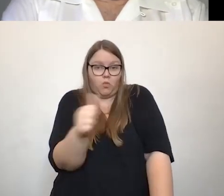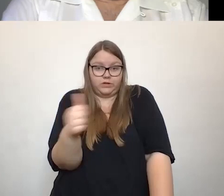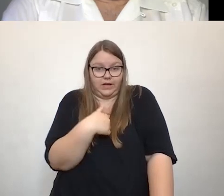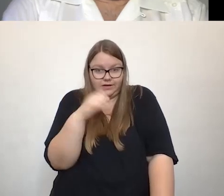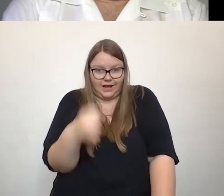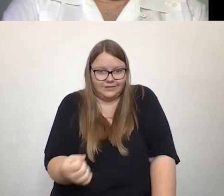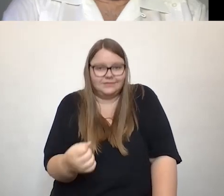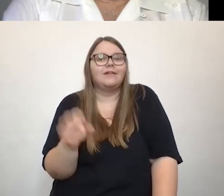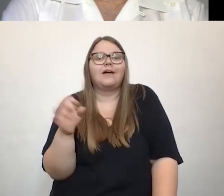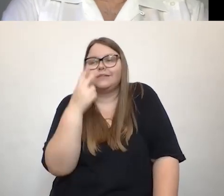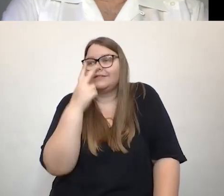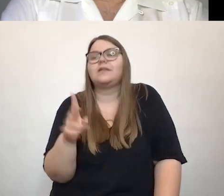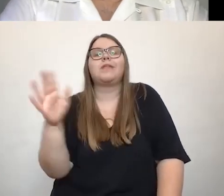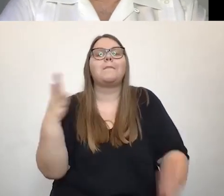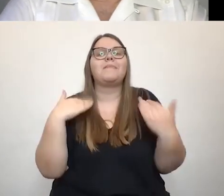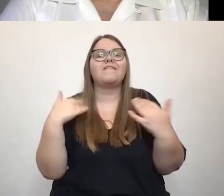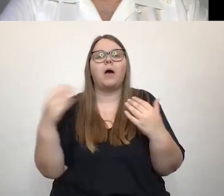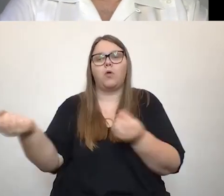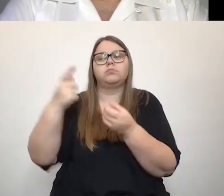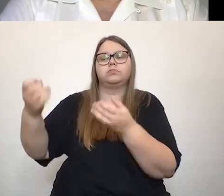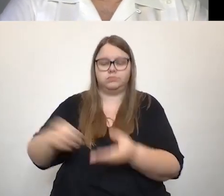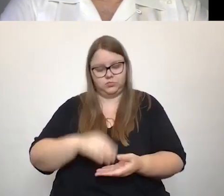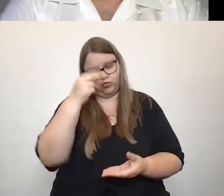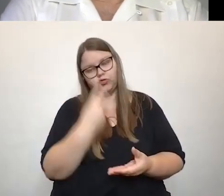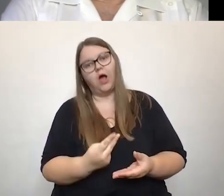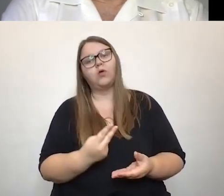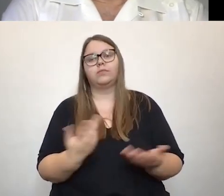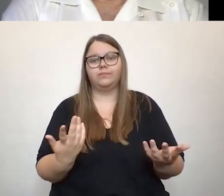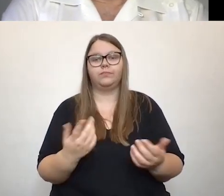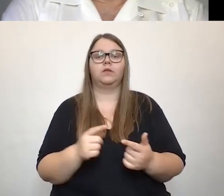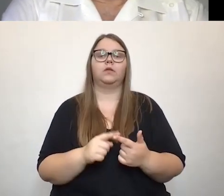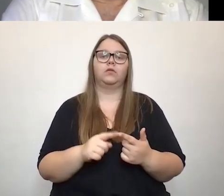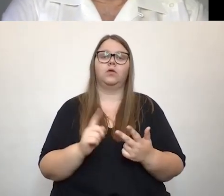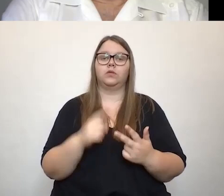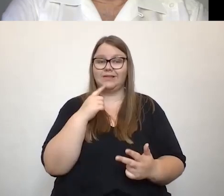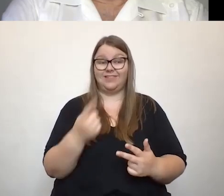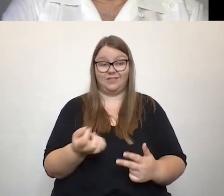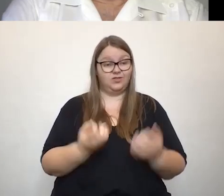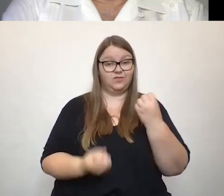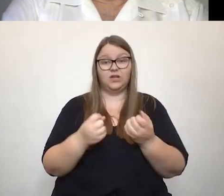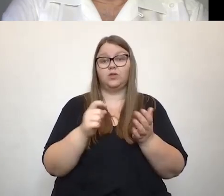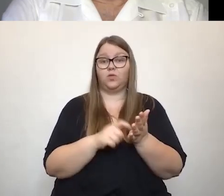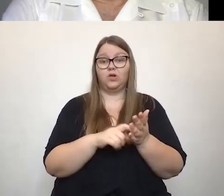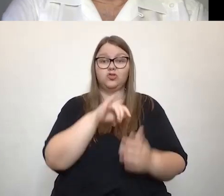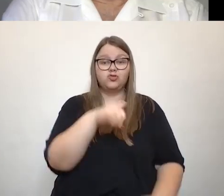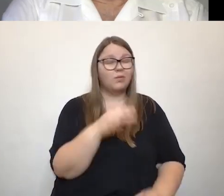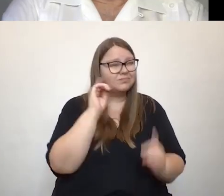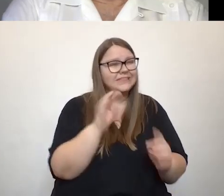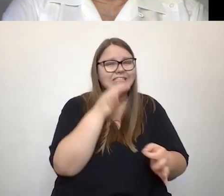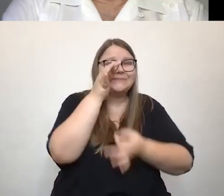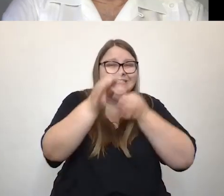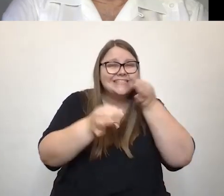Bewerbungseingänge anschauen. Viele sagen natürlich auch, bei ihnen ist es einfach zu schwierig, weil die Jobs zu speziell sind, weil